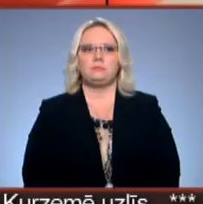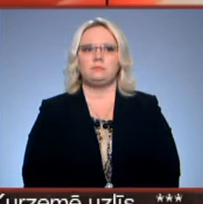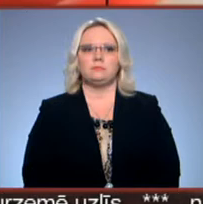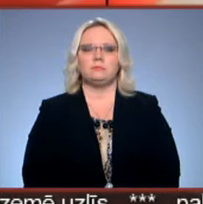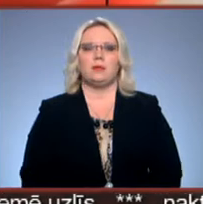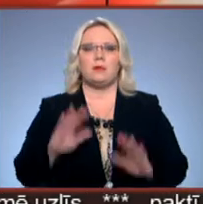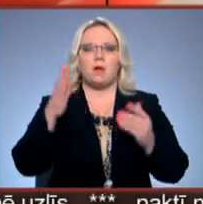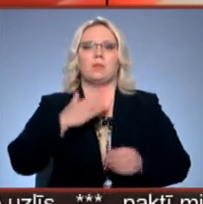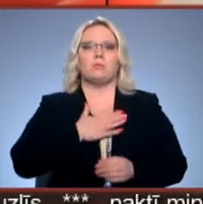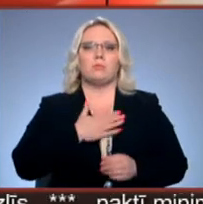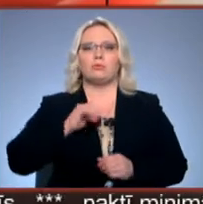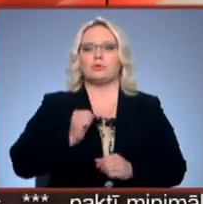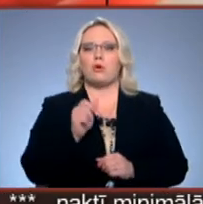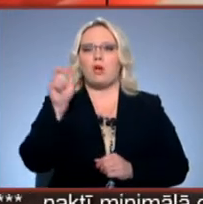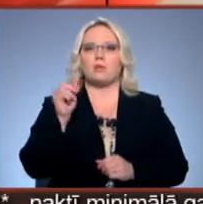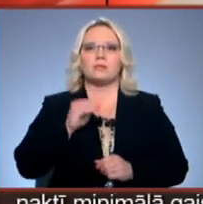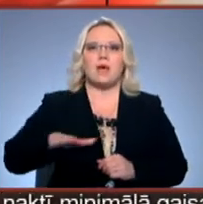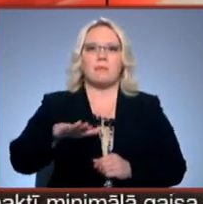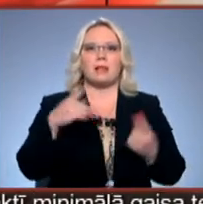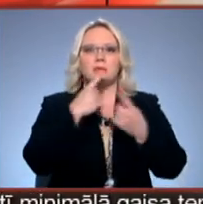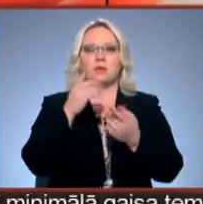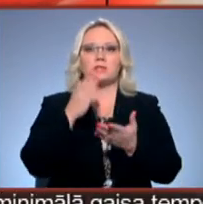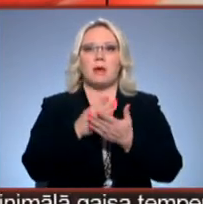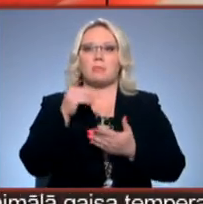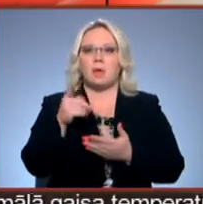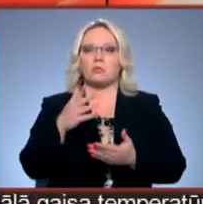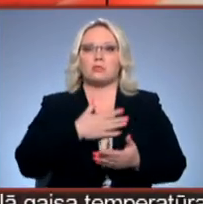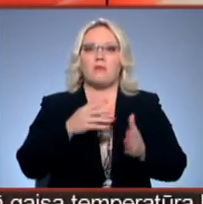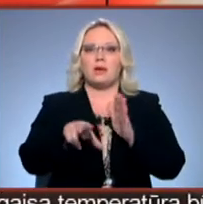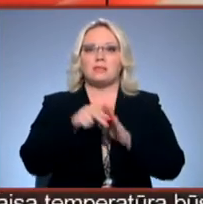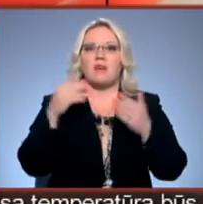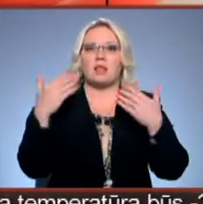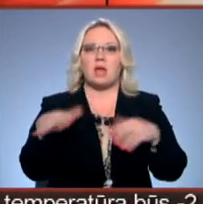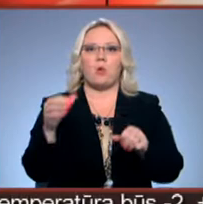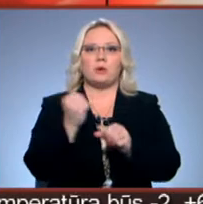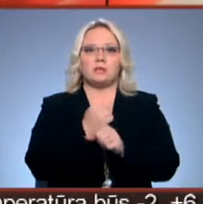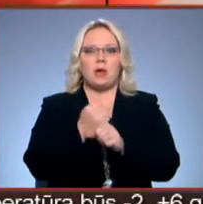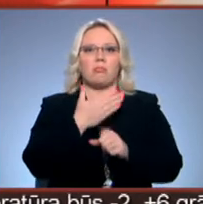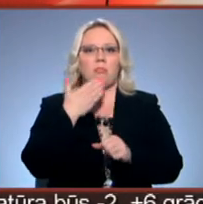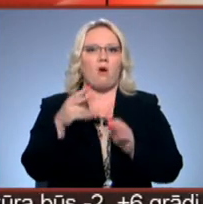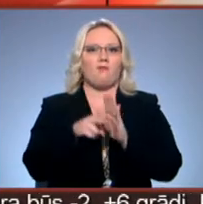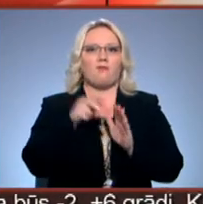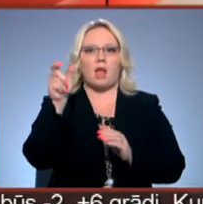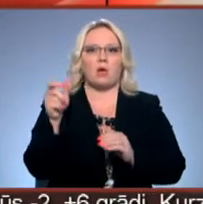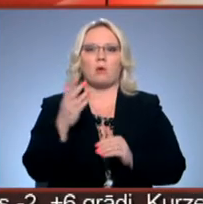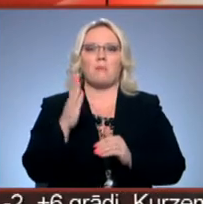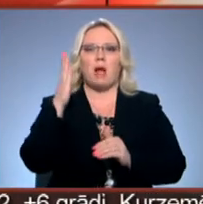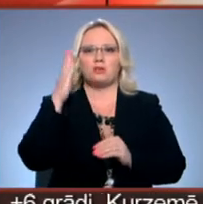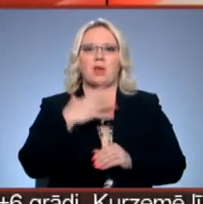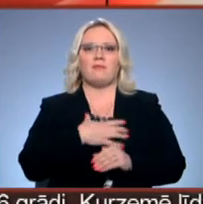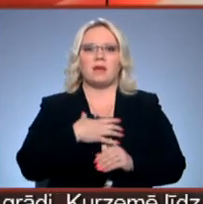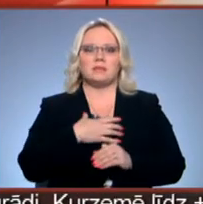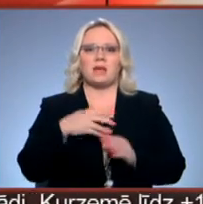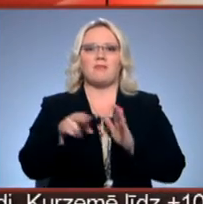Bet mūsu kolēģi no Zemgales ziņo, ka starp tiem, kuri savu izvēljievi ir izdarījuši, gan nav vēlētāji, kuriem balsošanai